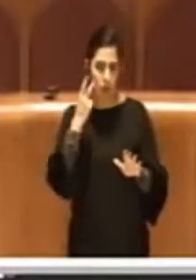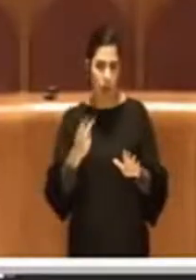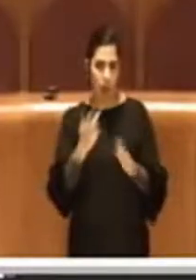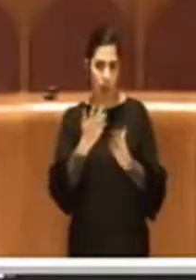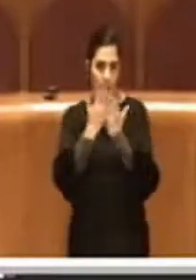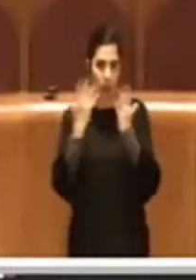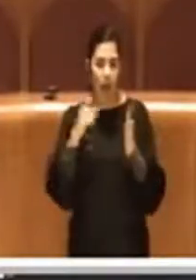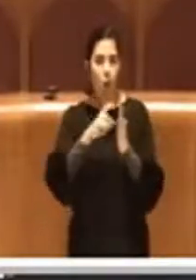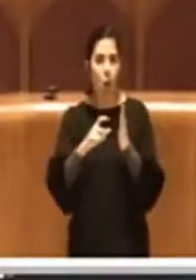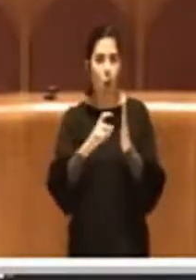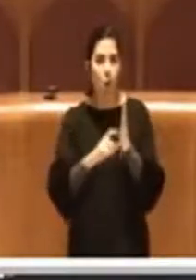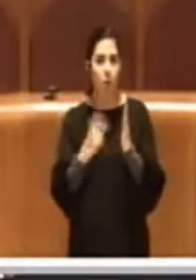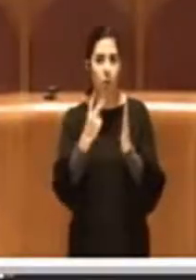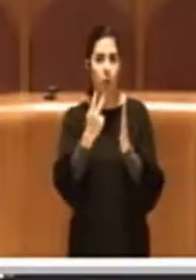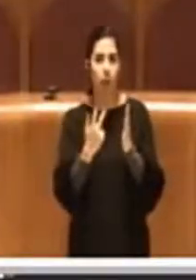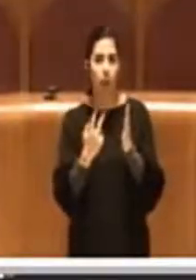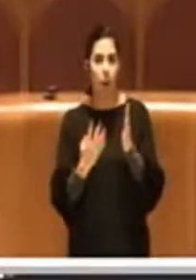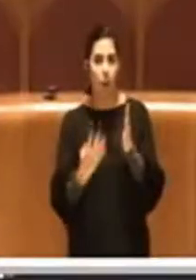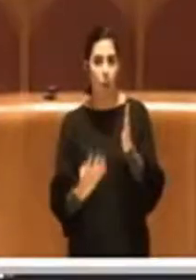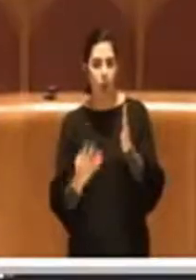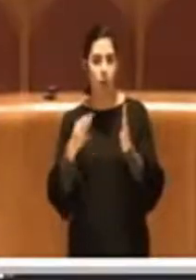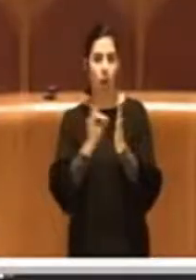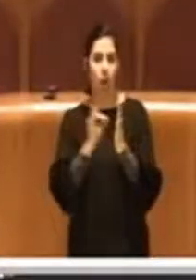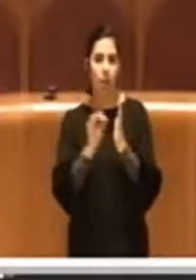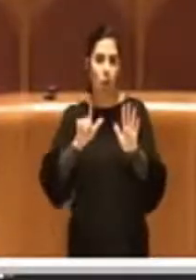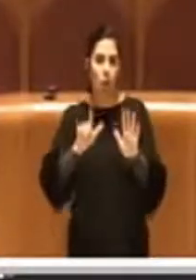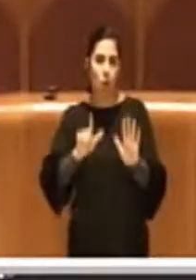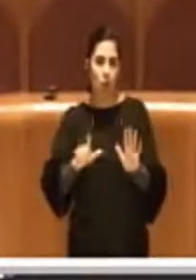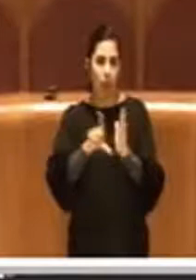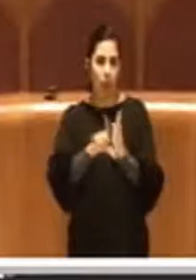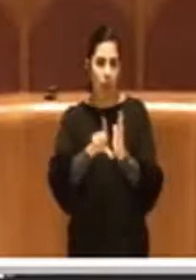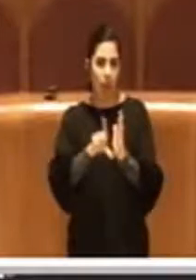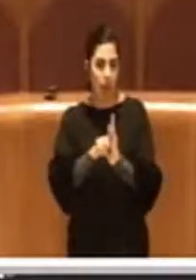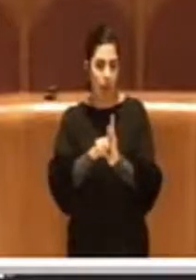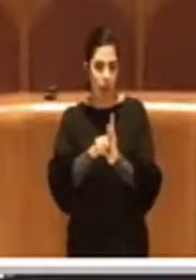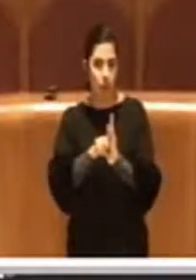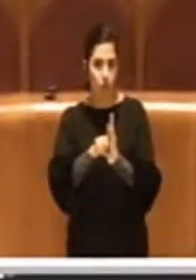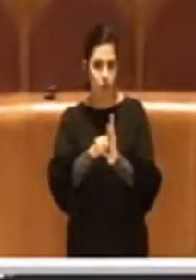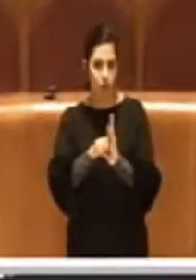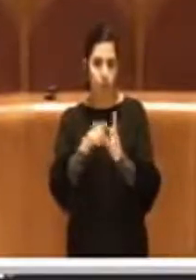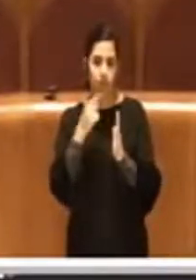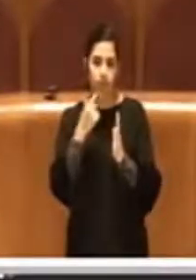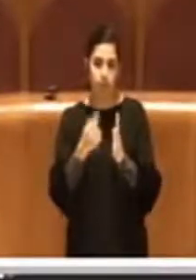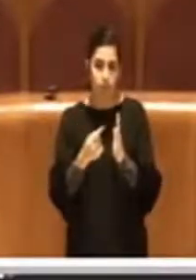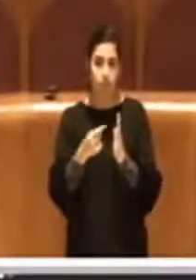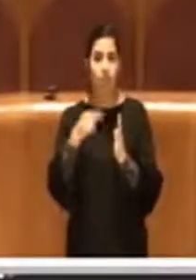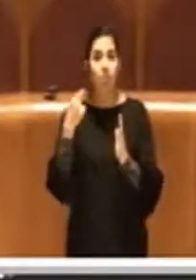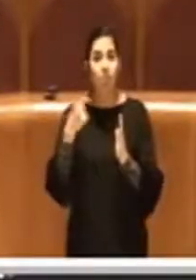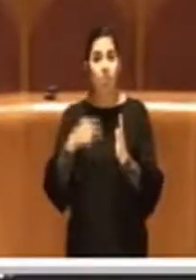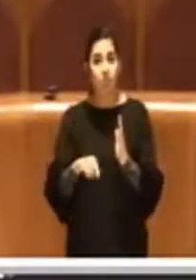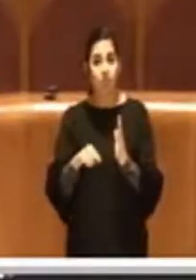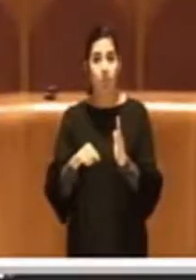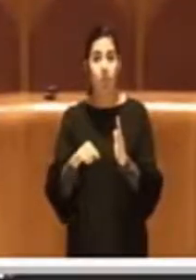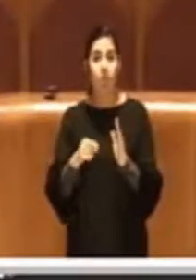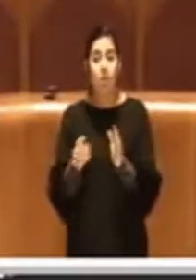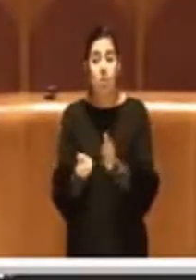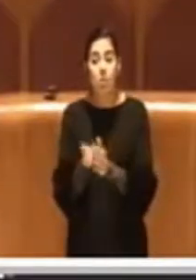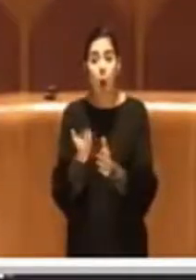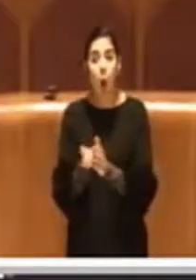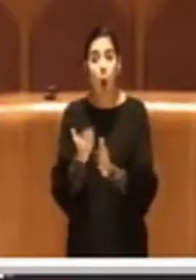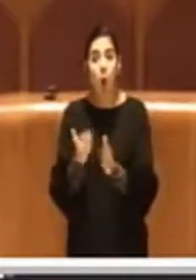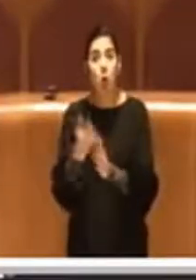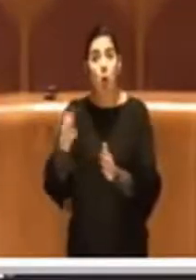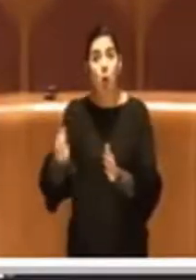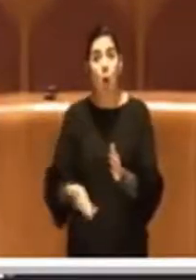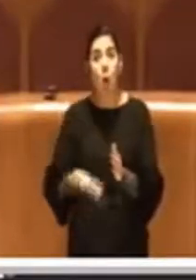234 dell'articolo 7, che si parla di prodotto di concepimento dalla